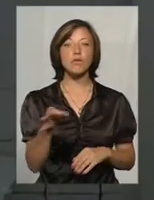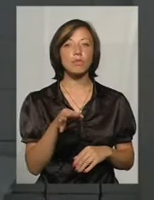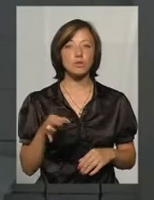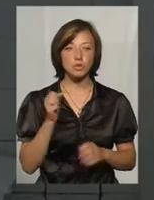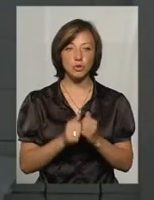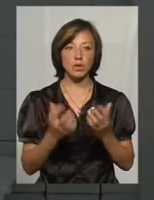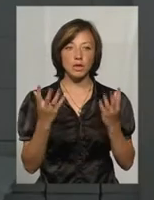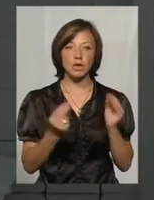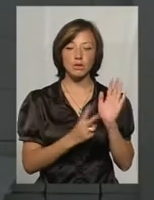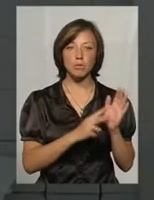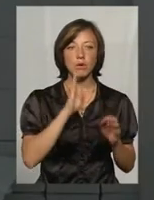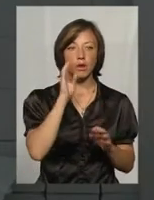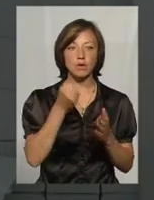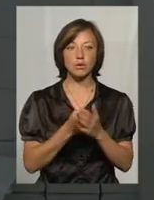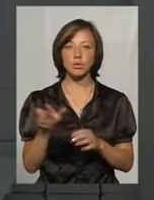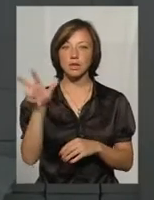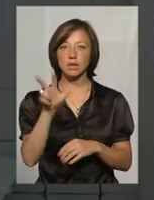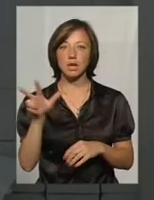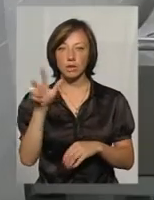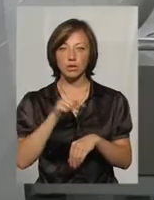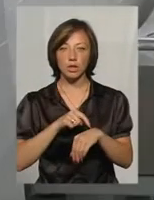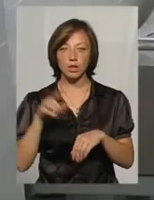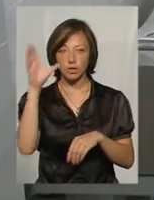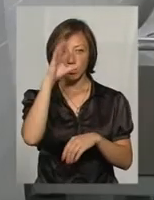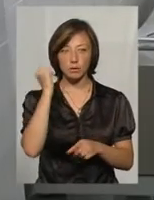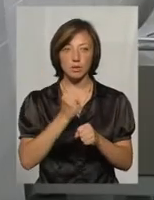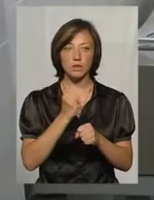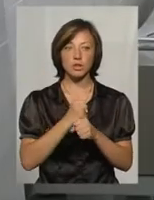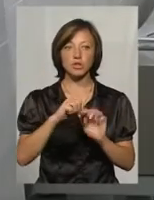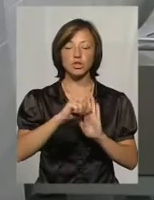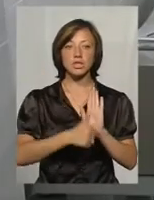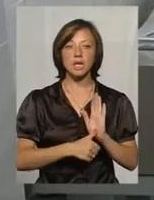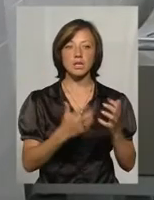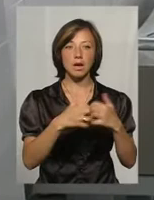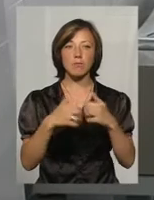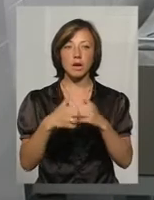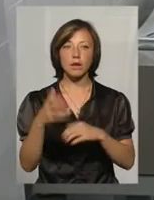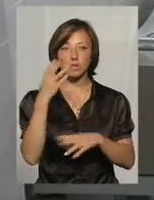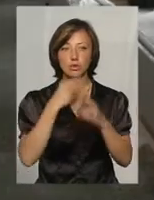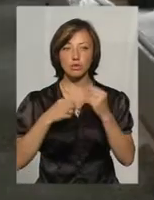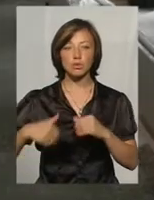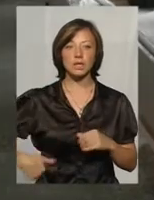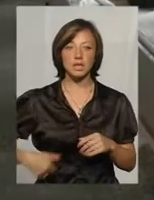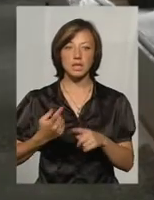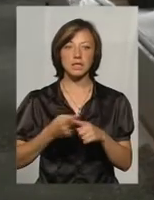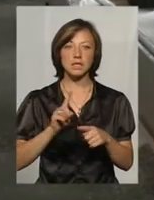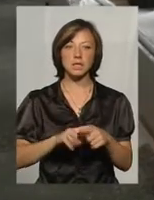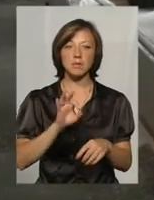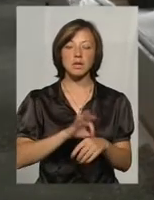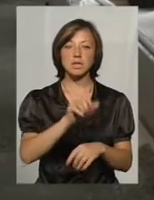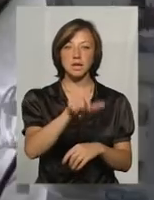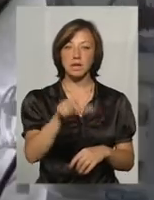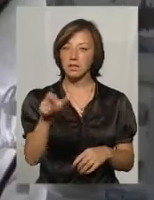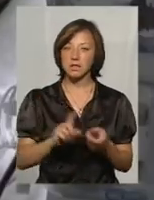Щодня з 7 ранку до 3 години ночі тут працює 16 апаратів штучної нирки. Ці пацієнти залежать від них